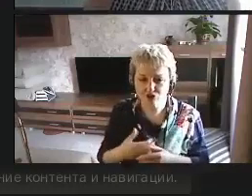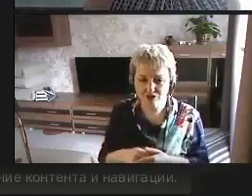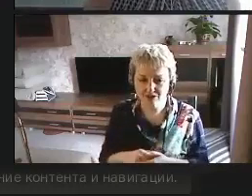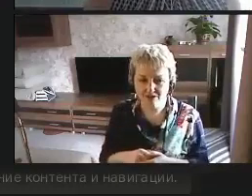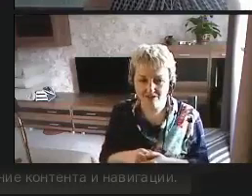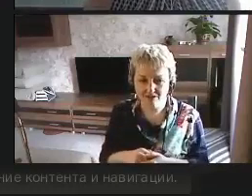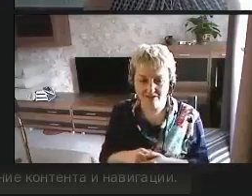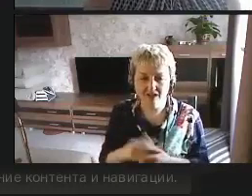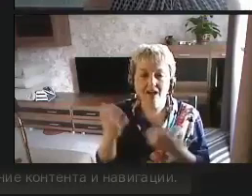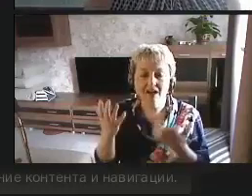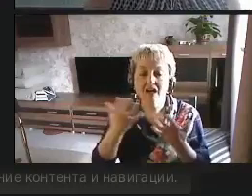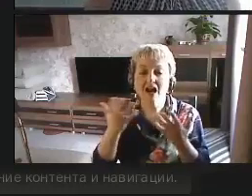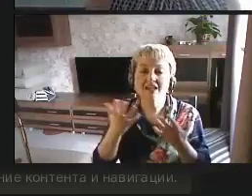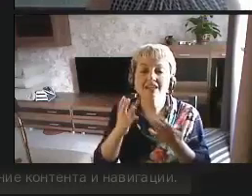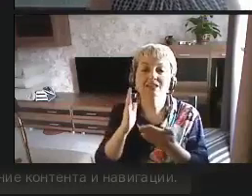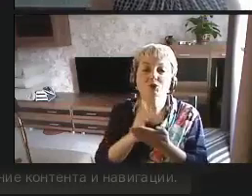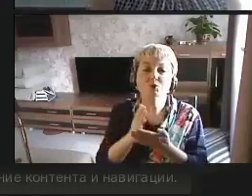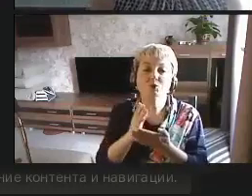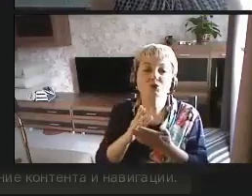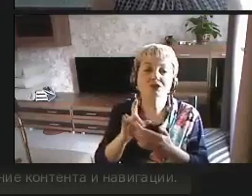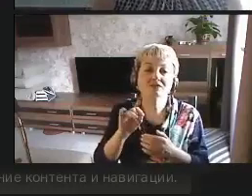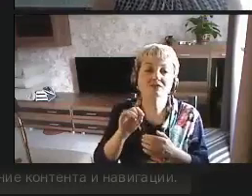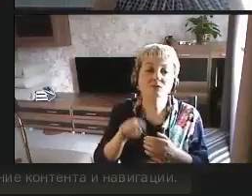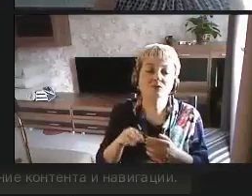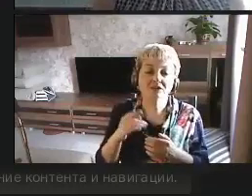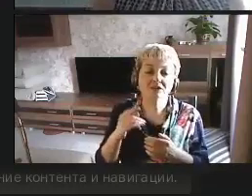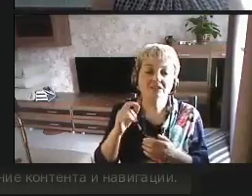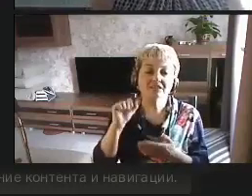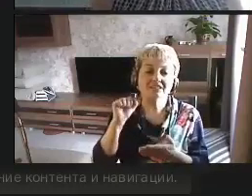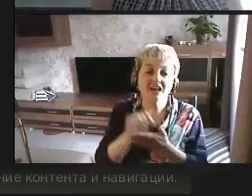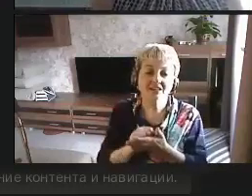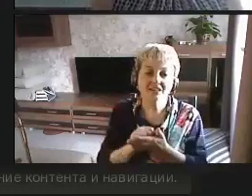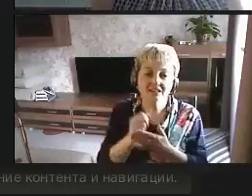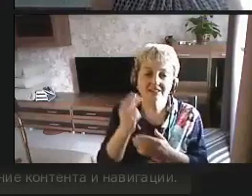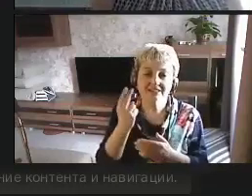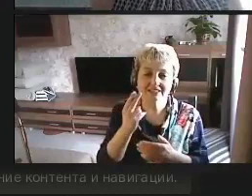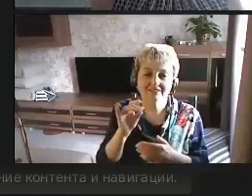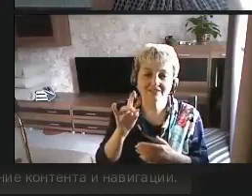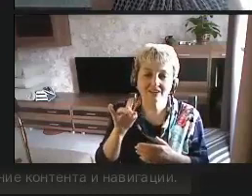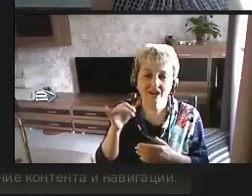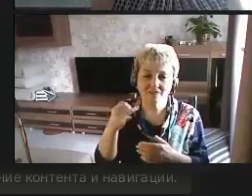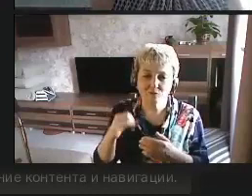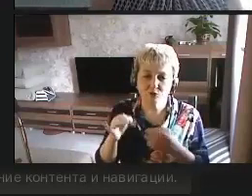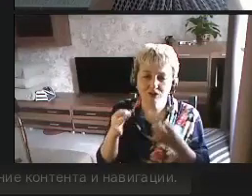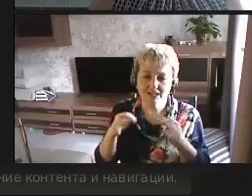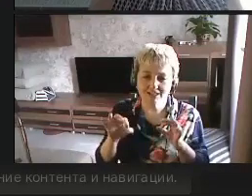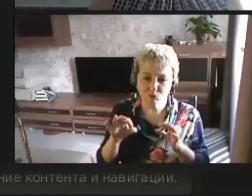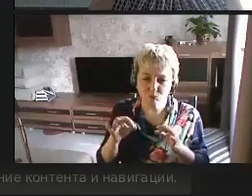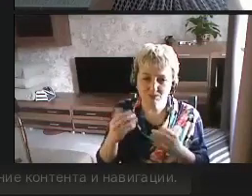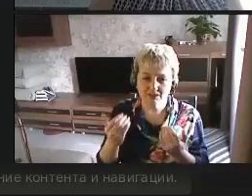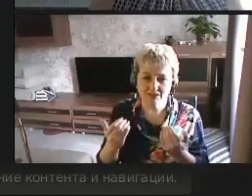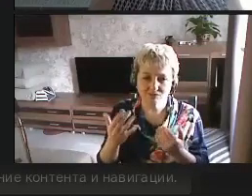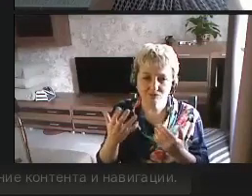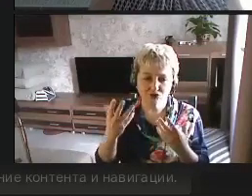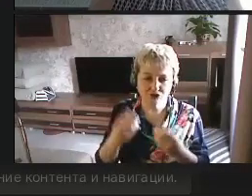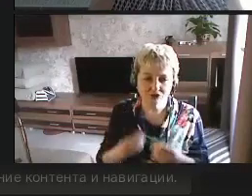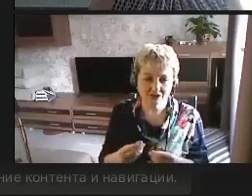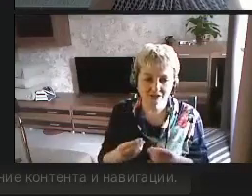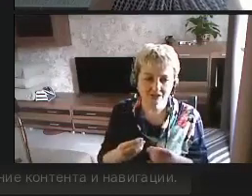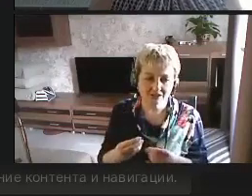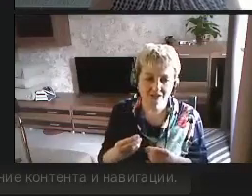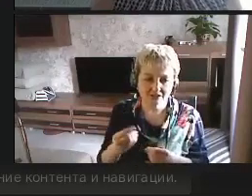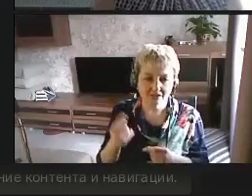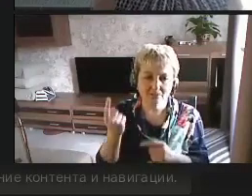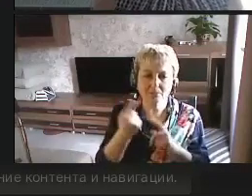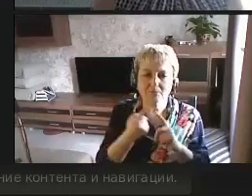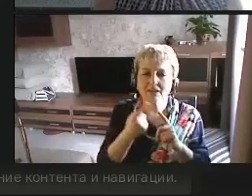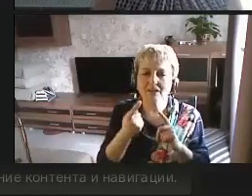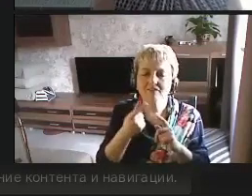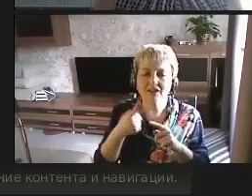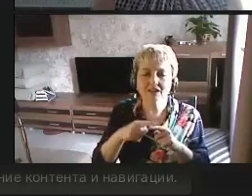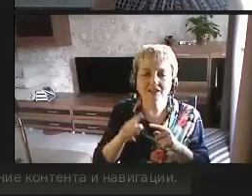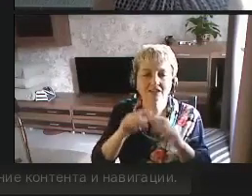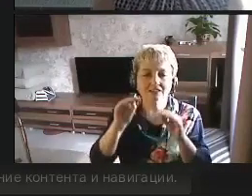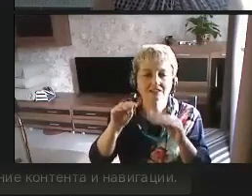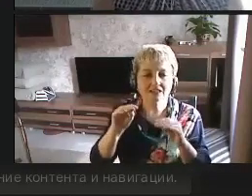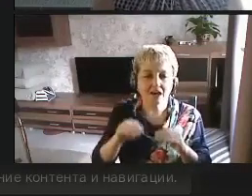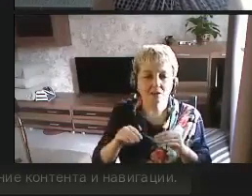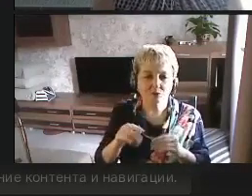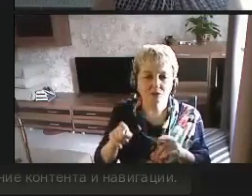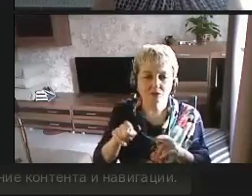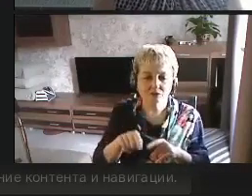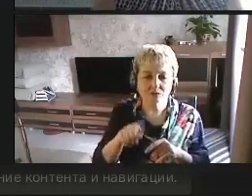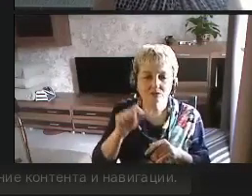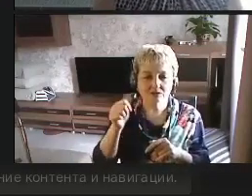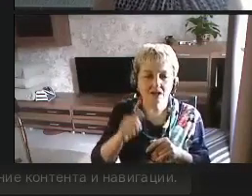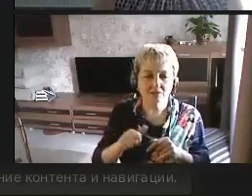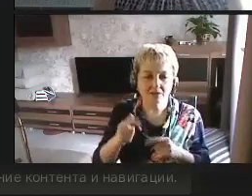Какие существуют стандарты цифровой доступности на сегодняшний день? Первый как раз разработан той самой